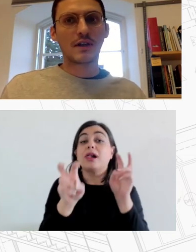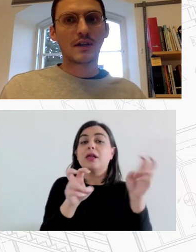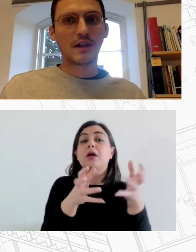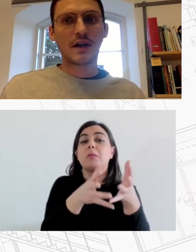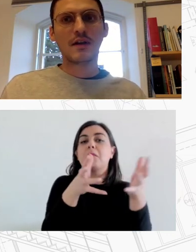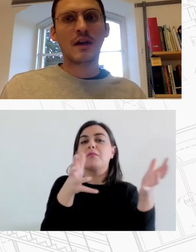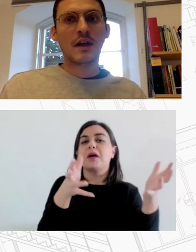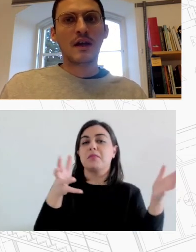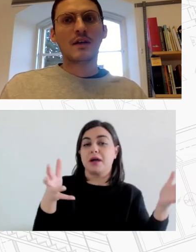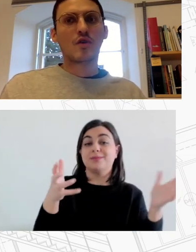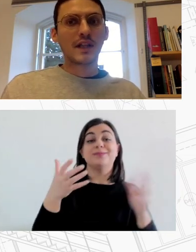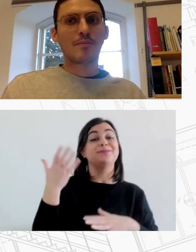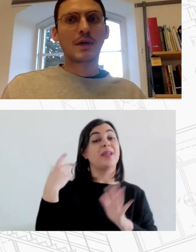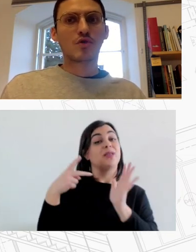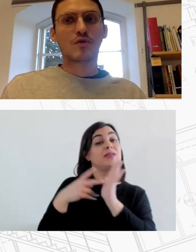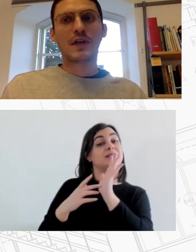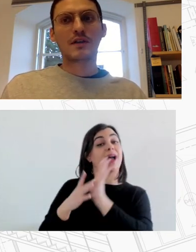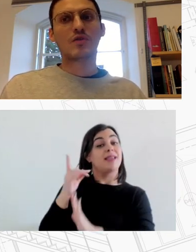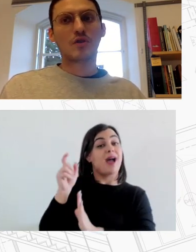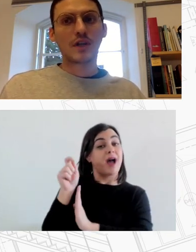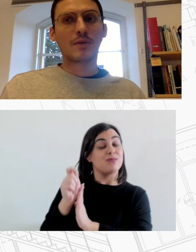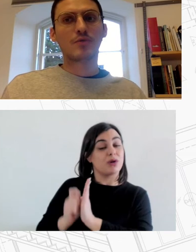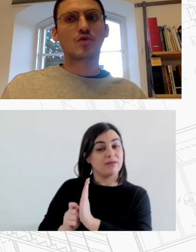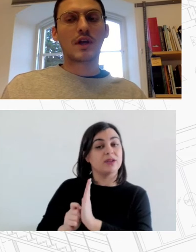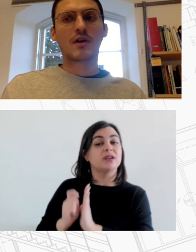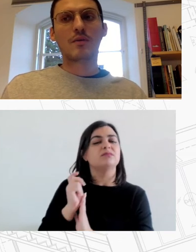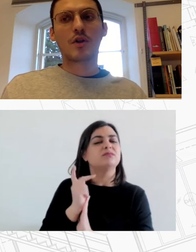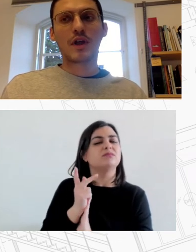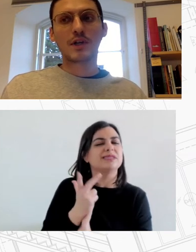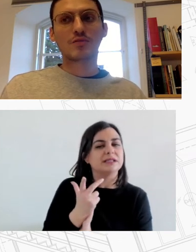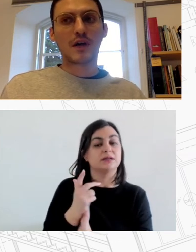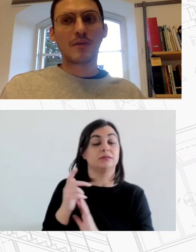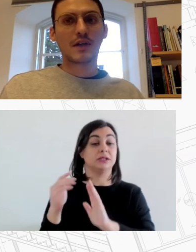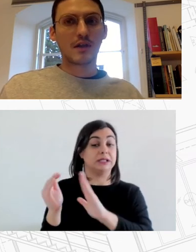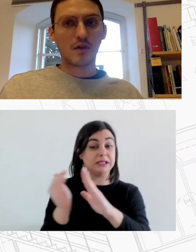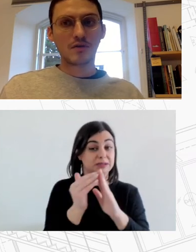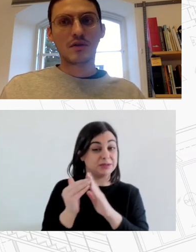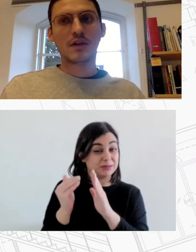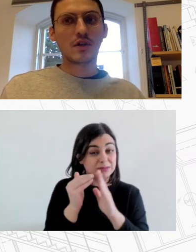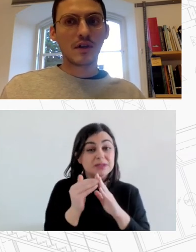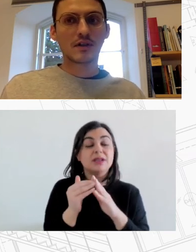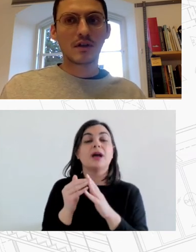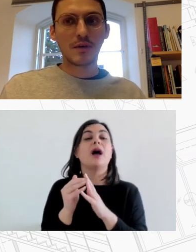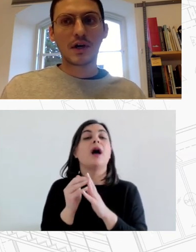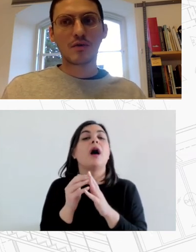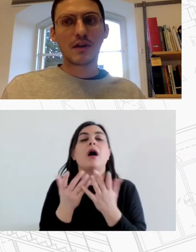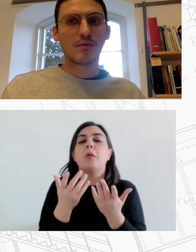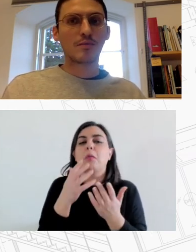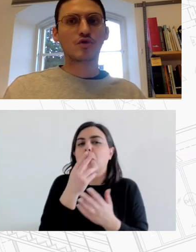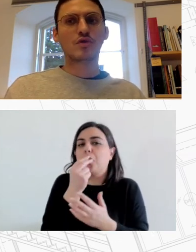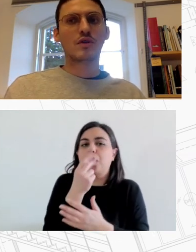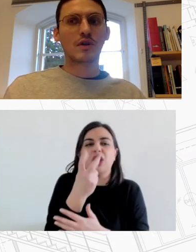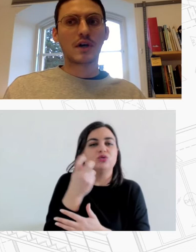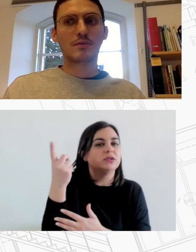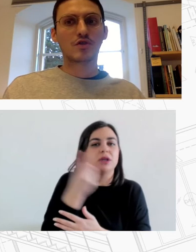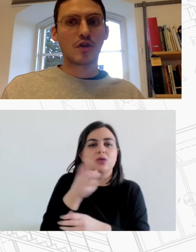2011 το 1-5 του κτηριακού αποθέματος παραμένει κενό ενώ την ίδια στιγμή υπάρχουν άνθρωποι